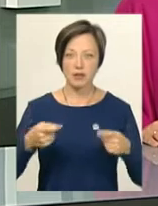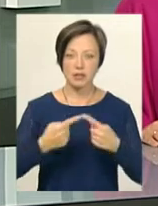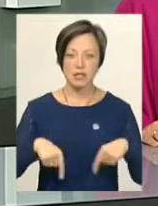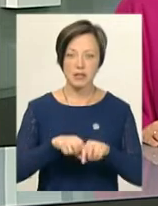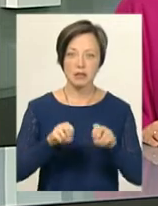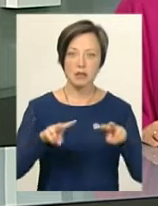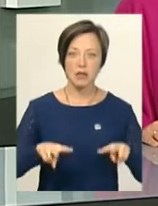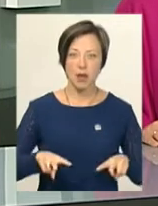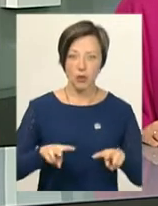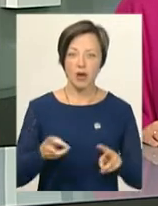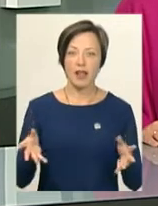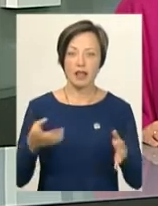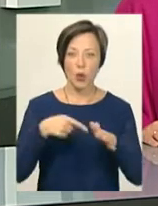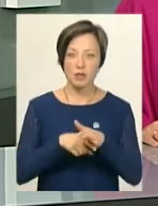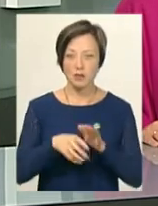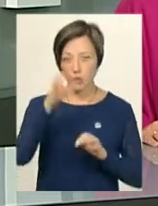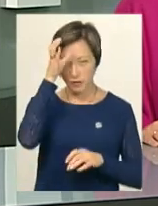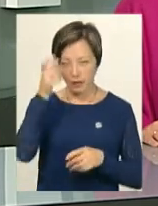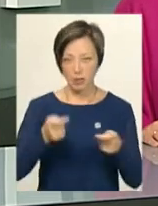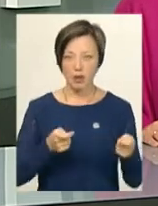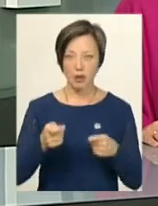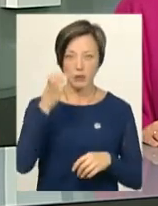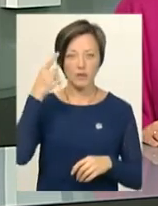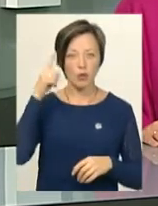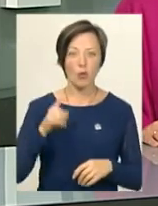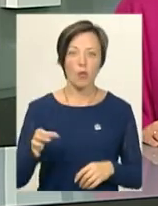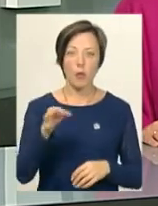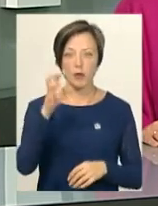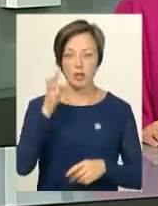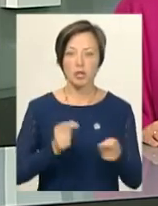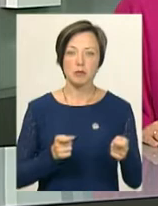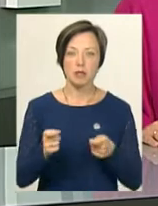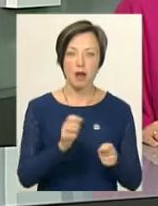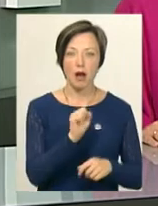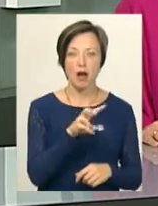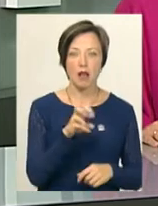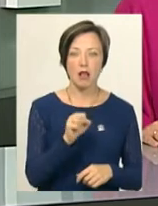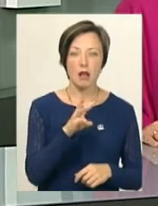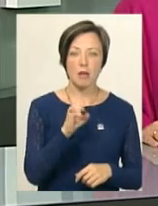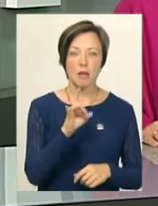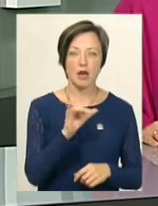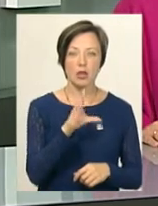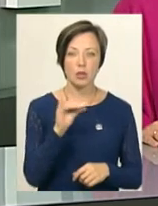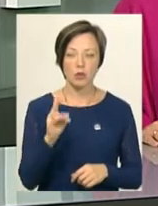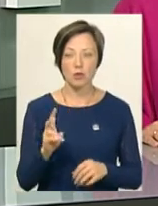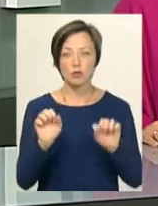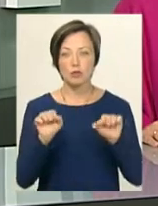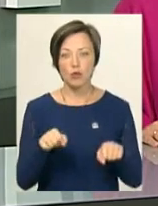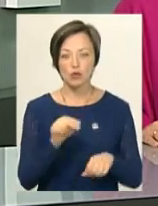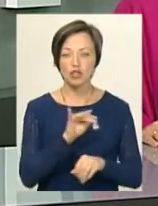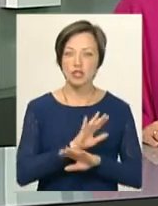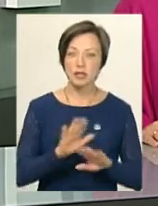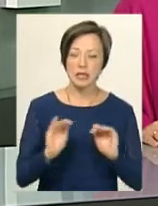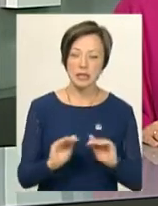спеціальної та інклюзивної освіти Департаменту освіти і науки Хмельницької облдержадміністрації Алла Мересюк. Зможуть, ні, школярі